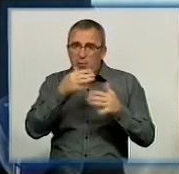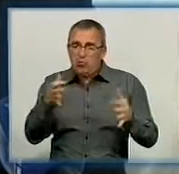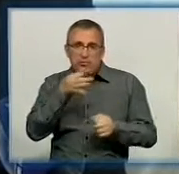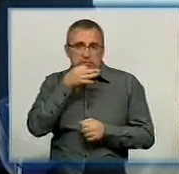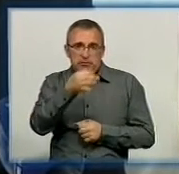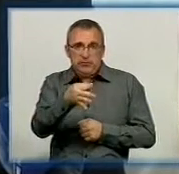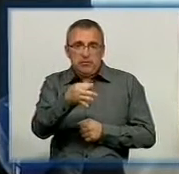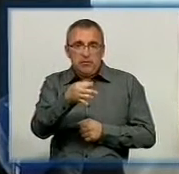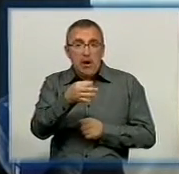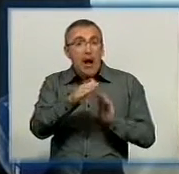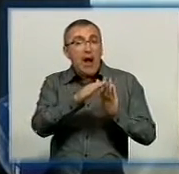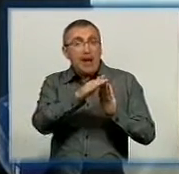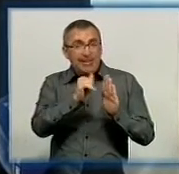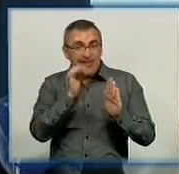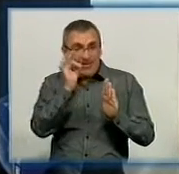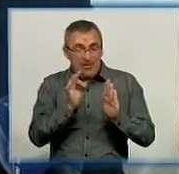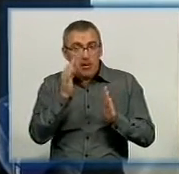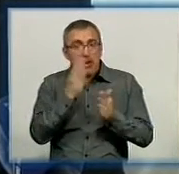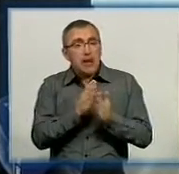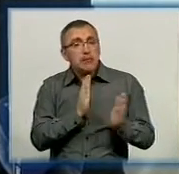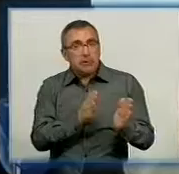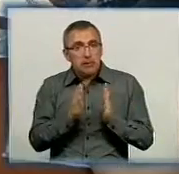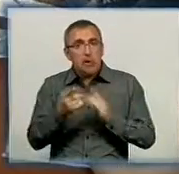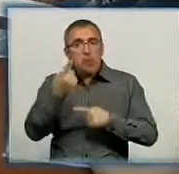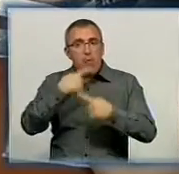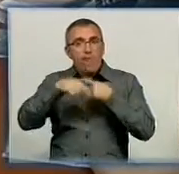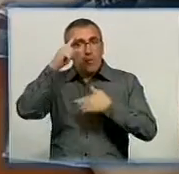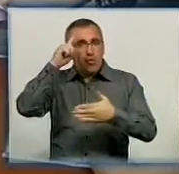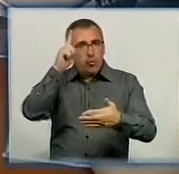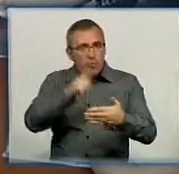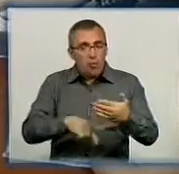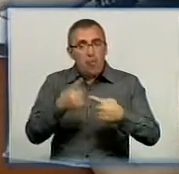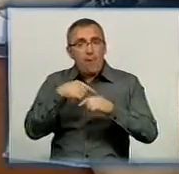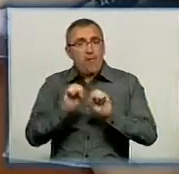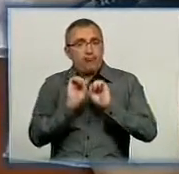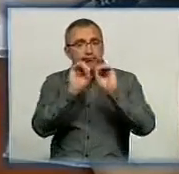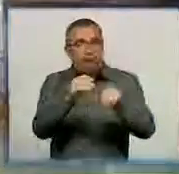На депозитному ринку є стабілізація, є повернення довіри, є повернення коштів і таке інше.